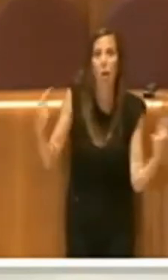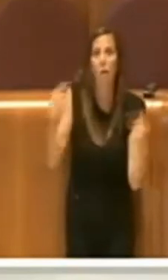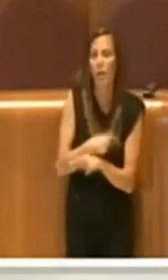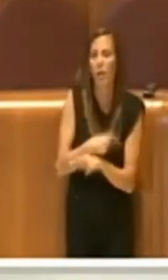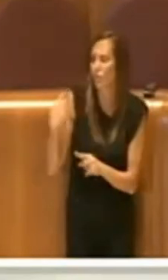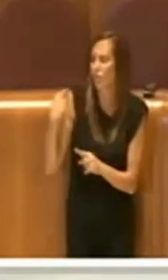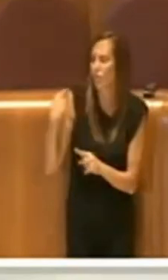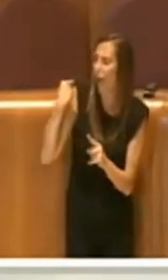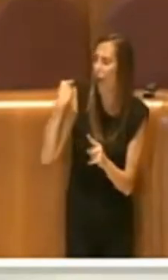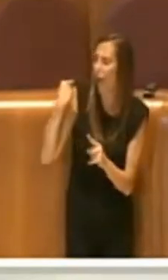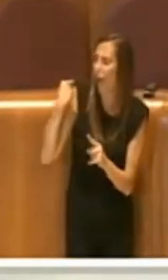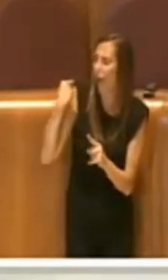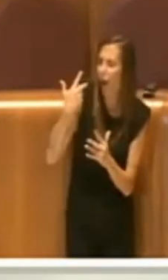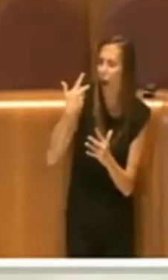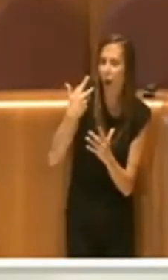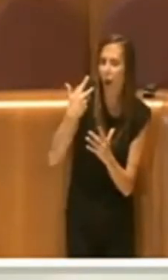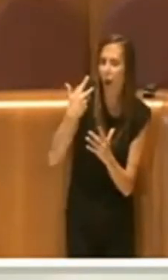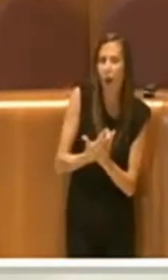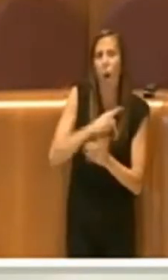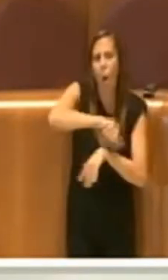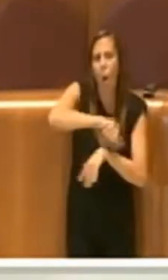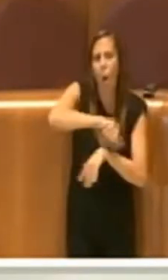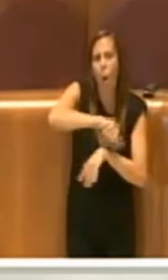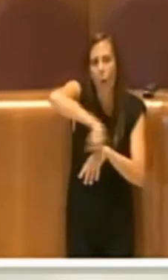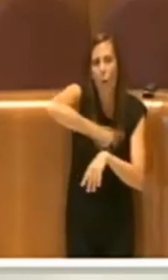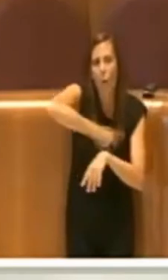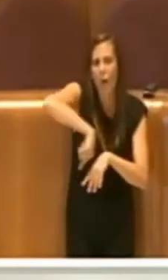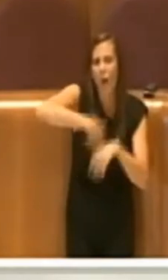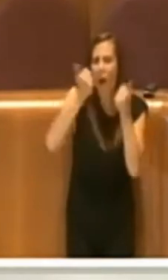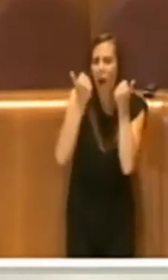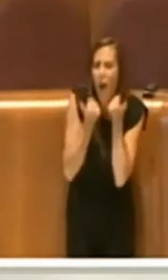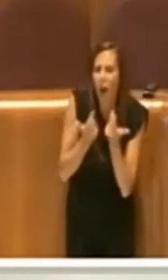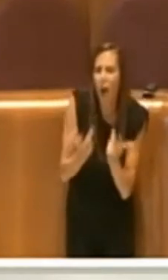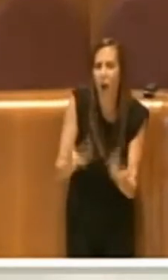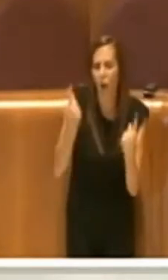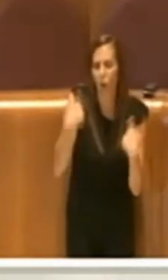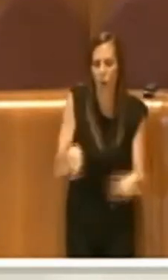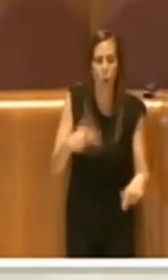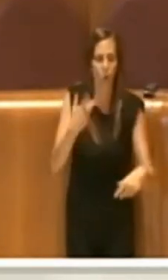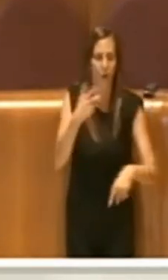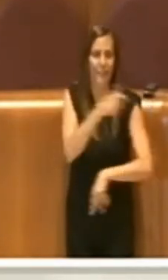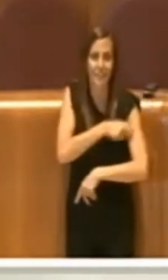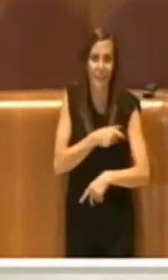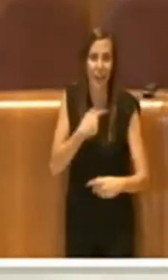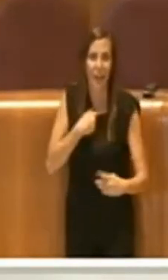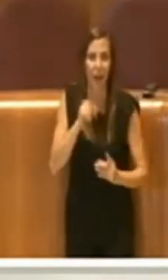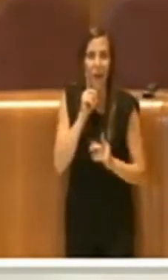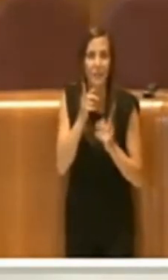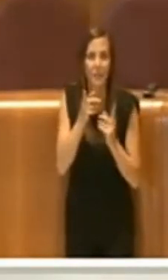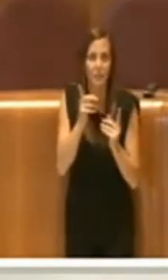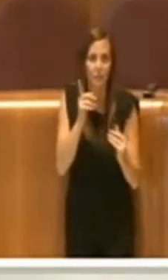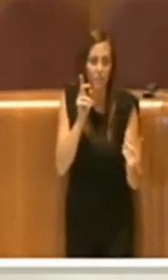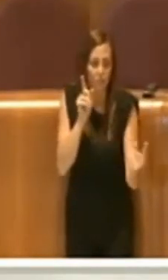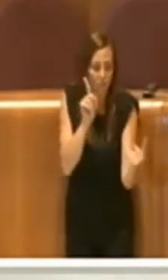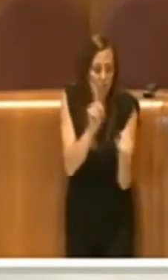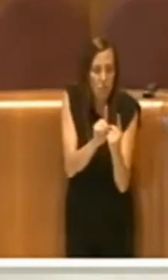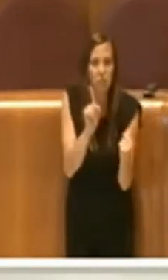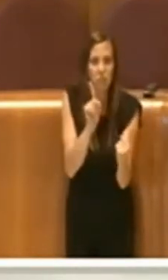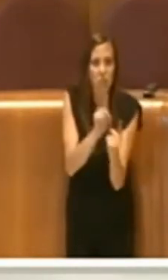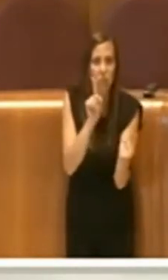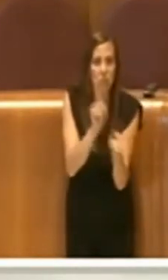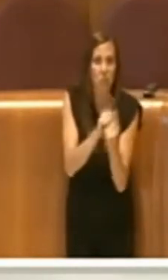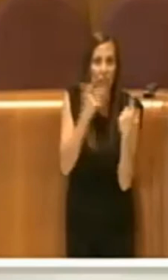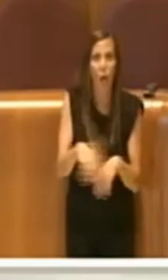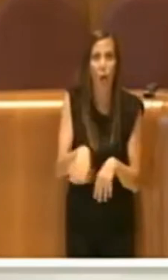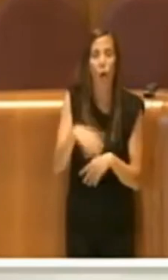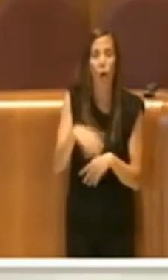fatte centinaia di ore di incontri sindacali. Peraltro l'ultimo, solo due giorni fa, il giorno